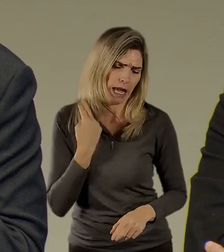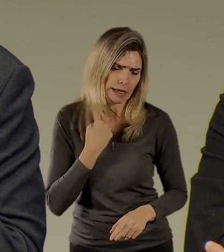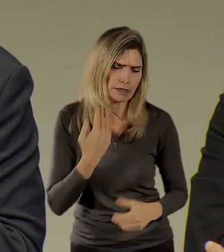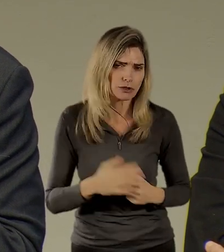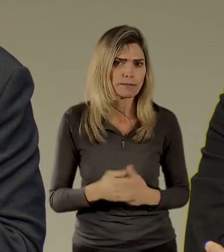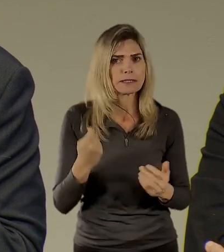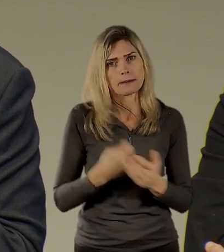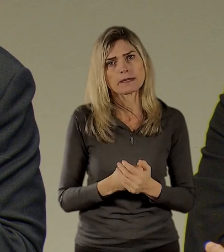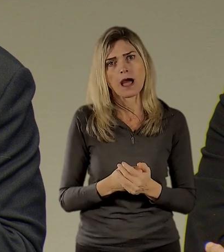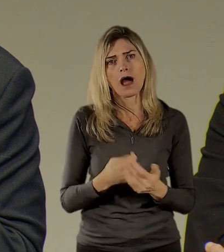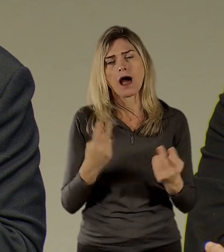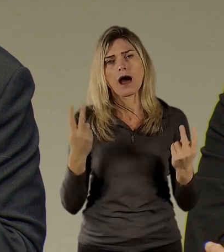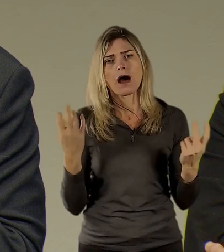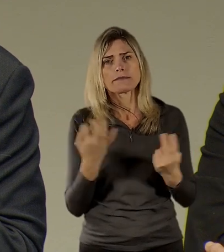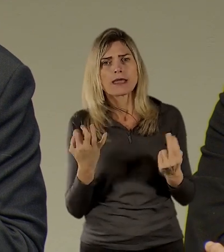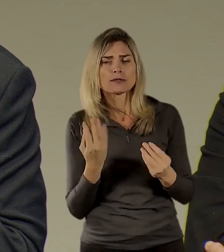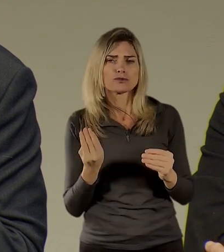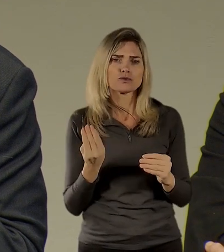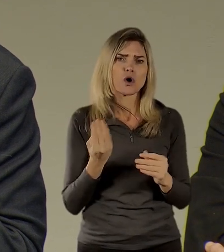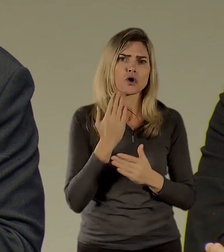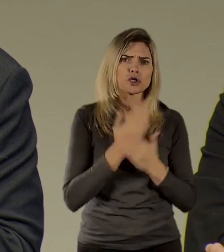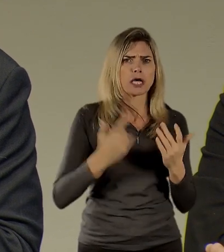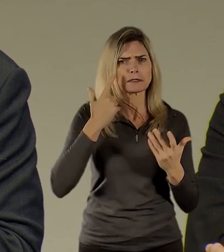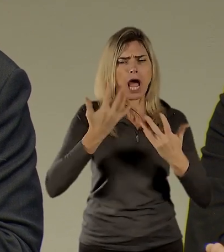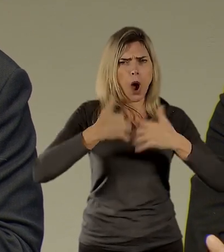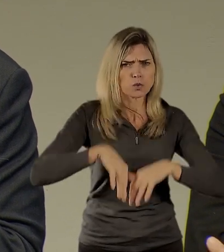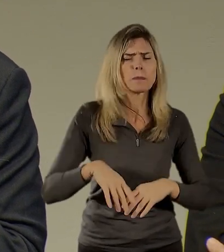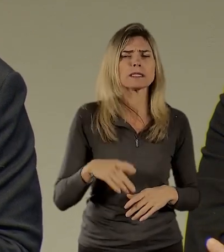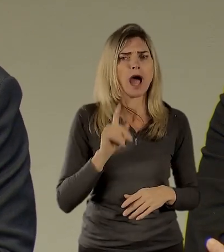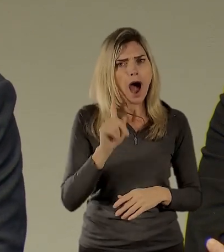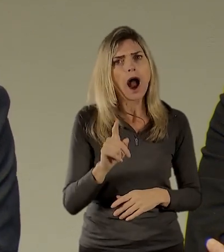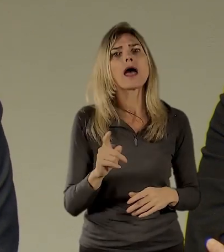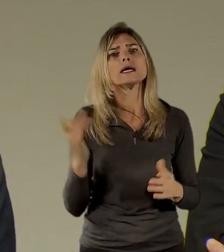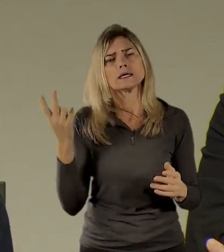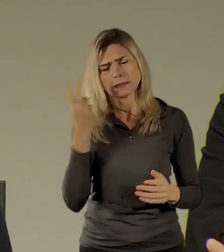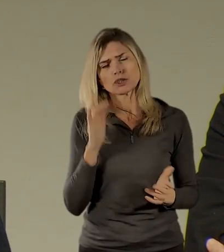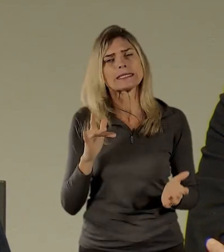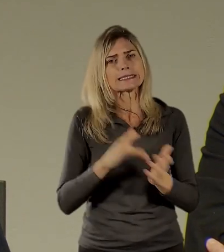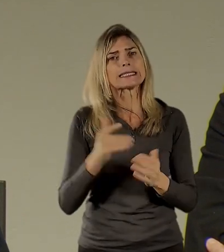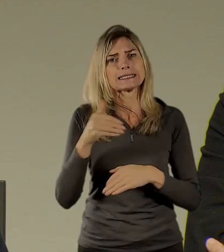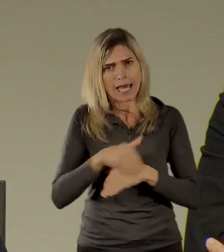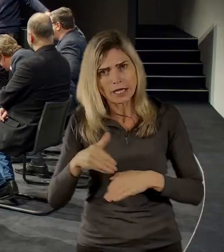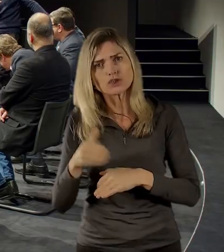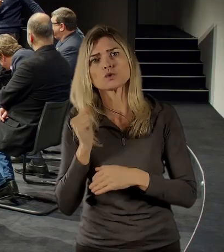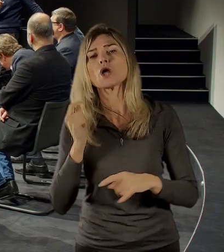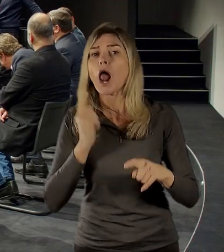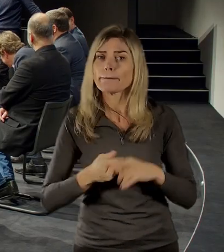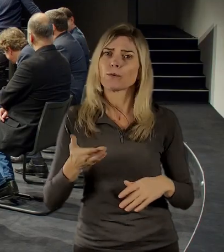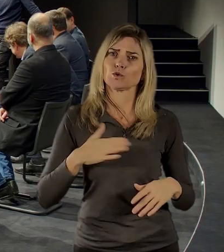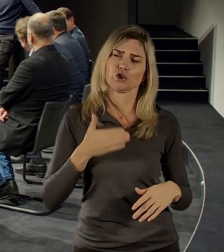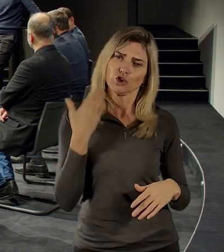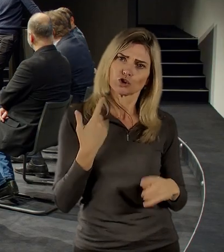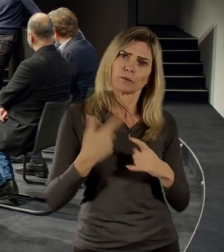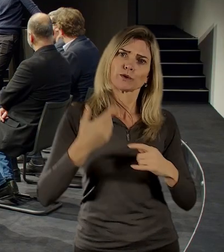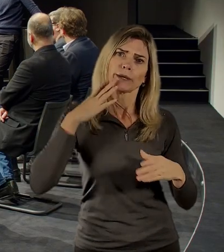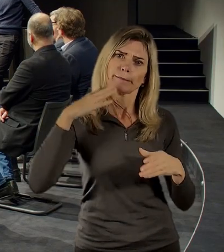připadat nějaké triviality nebo samozřejmosti, ale je to také cílené samozřejmě i tímhle směrem. Já bych to vlastně jenom podpořil, protože opravdu